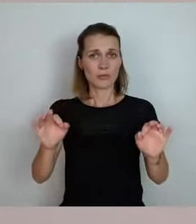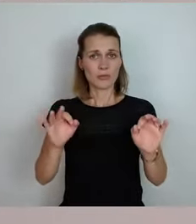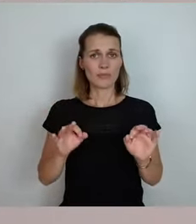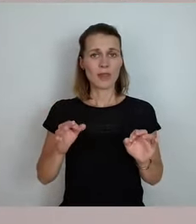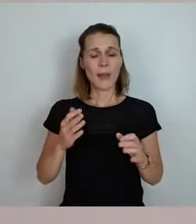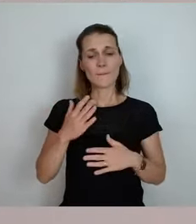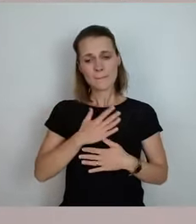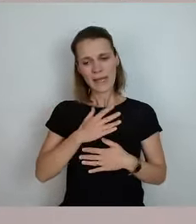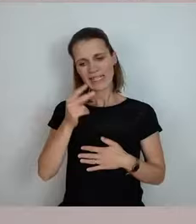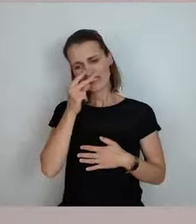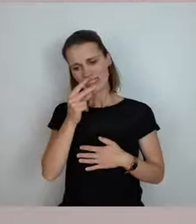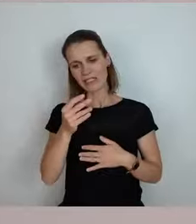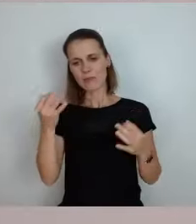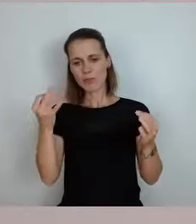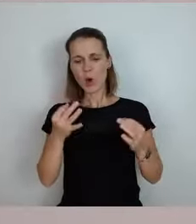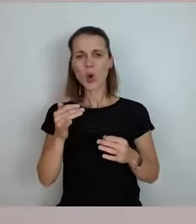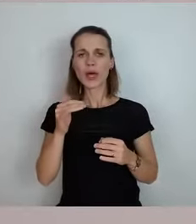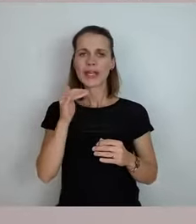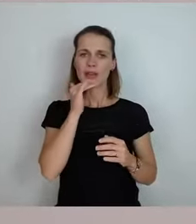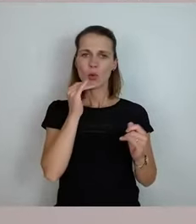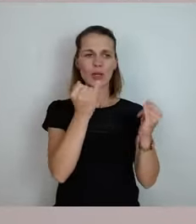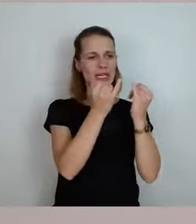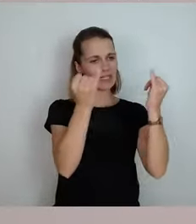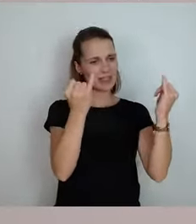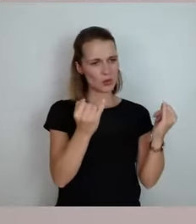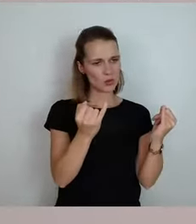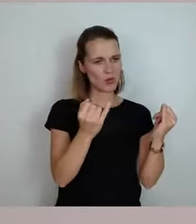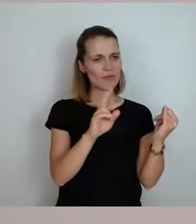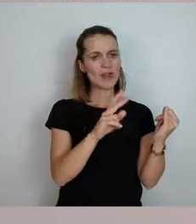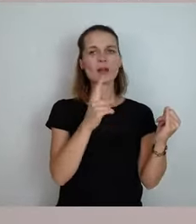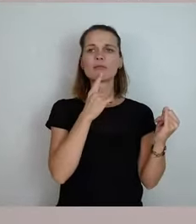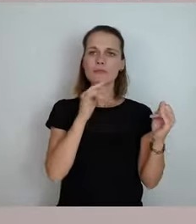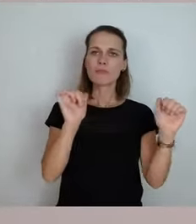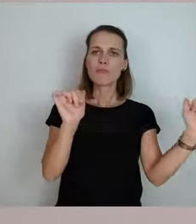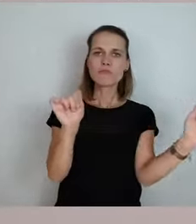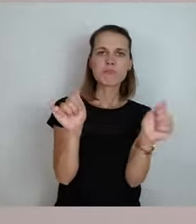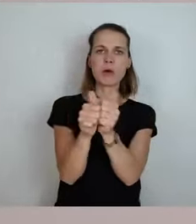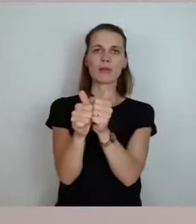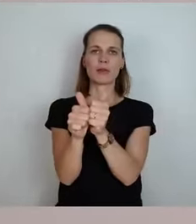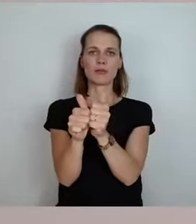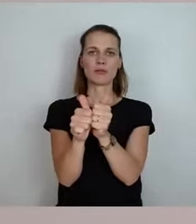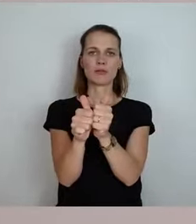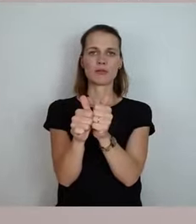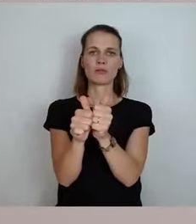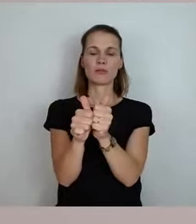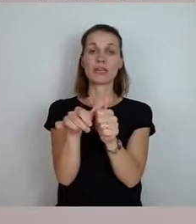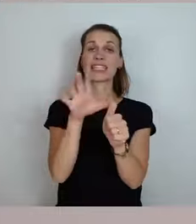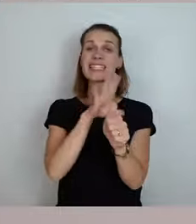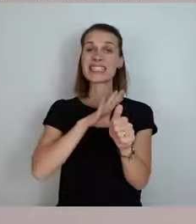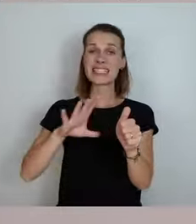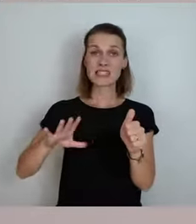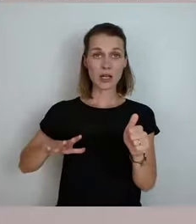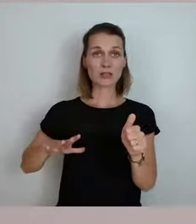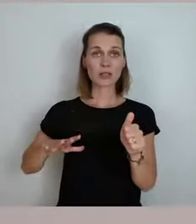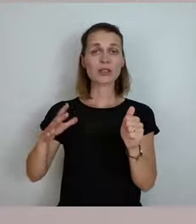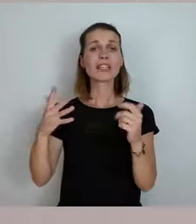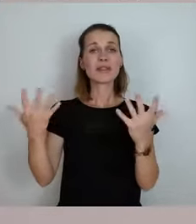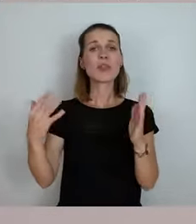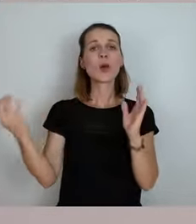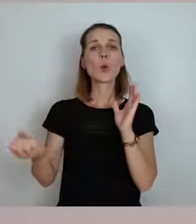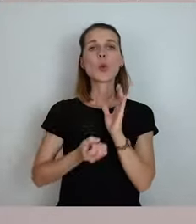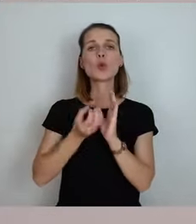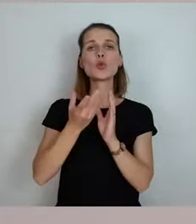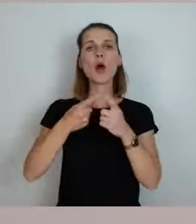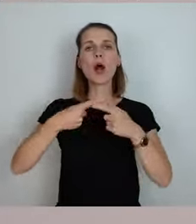Institutionen geben, die als Partner zur Verfügung stehen. Die große Besonderheit von Sachsen ist das Kulturraumgesetz, was mal